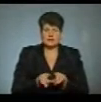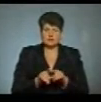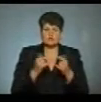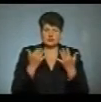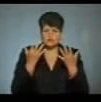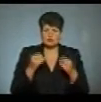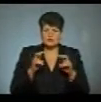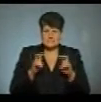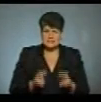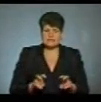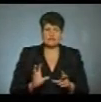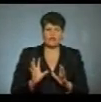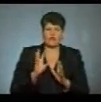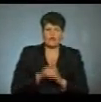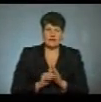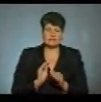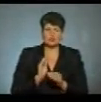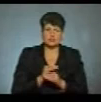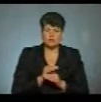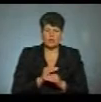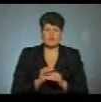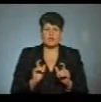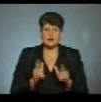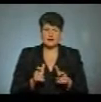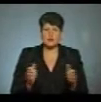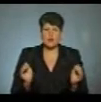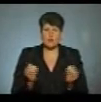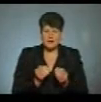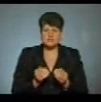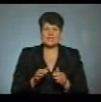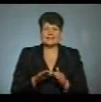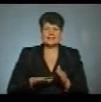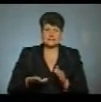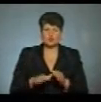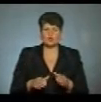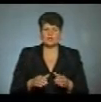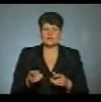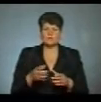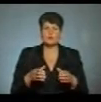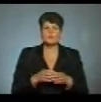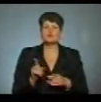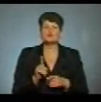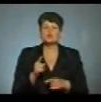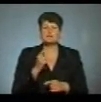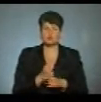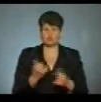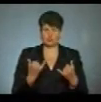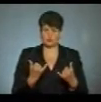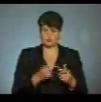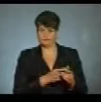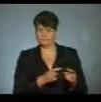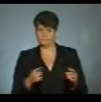сьогоднішньому засіданні ввели додаткові карантинні обмеження на території тернопільської громади. Що заборонено від сьогодні,